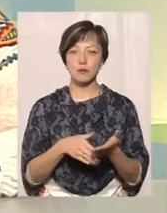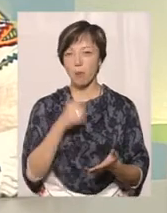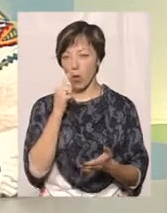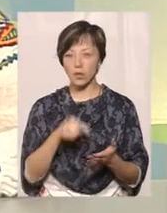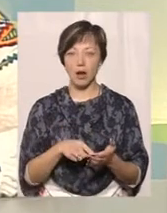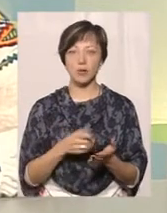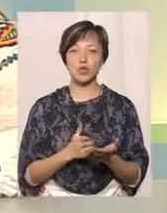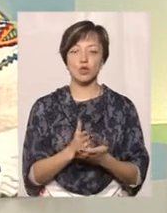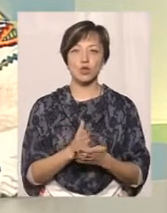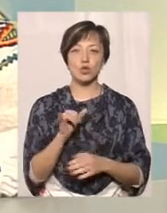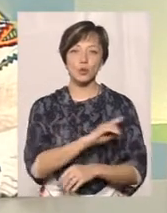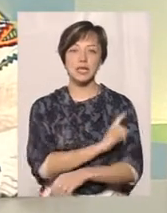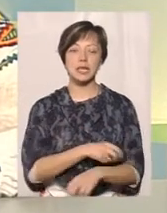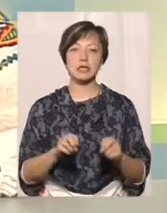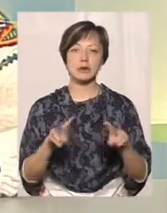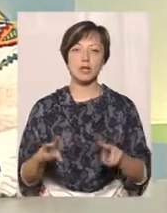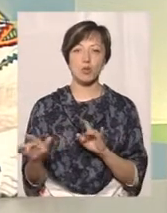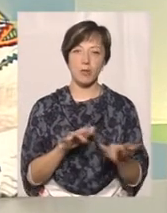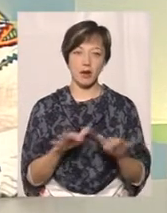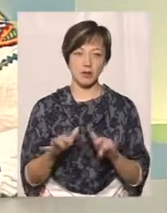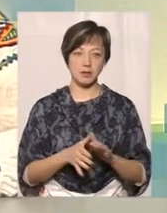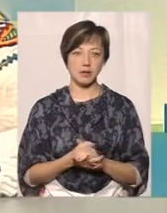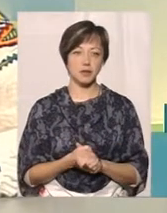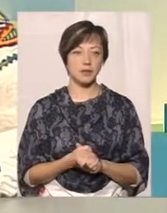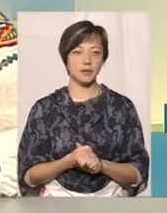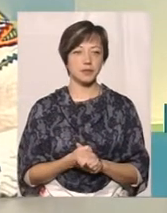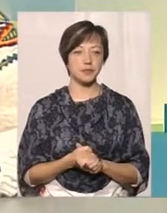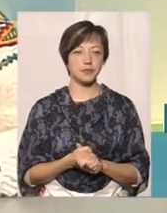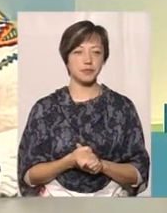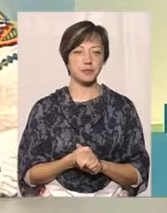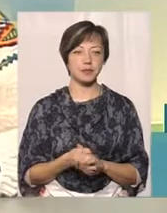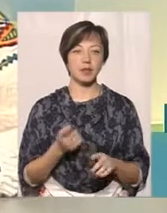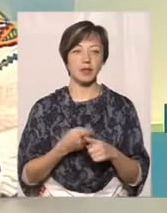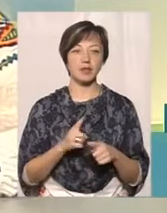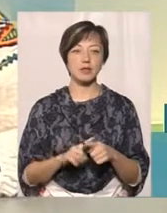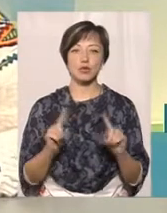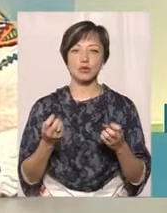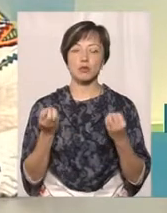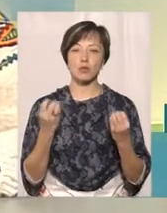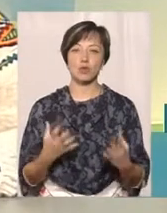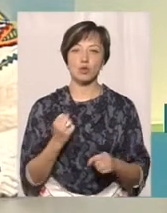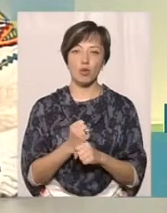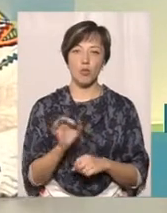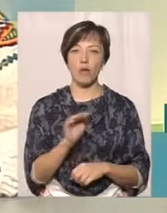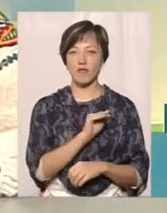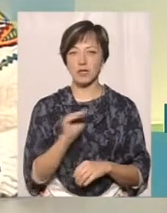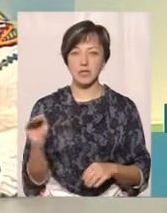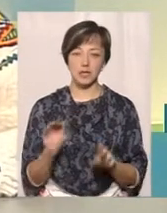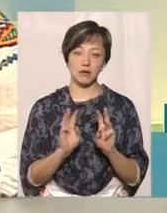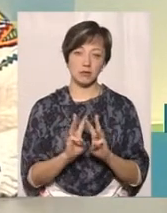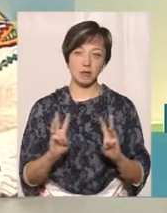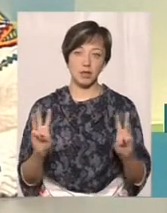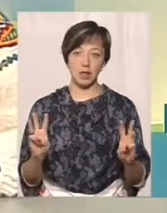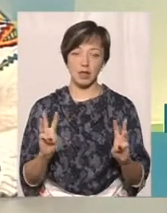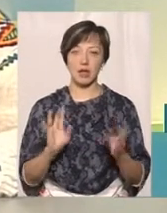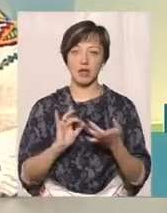у сили спеціальних операцій. Це дуже просто робиться. Є офіційна сторінка в інтернеті